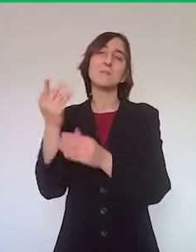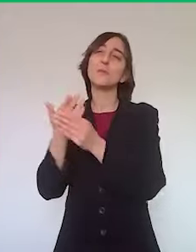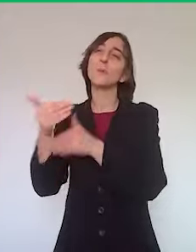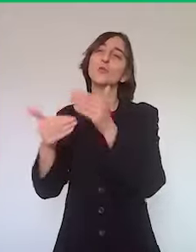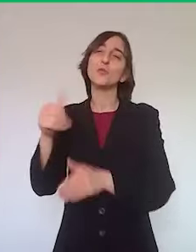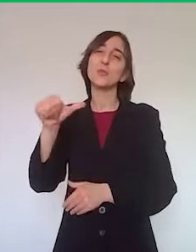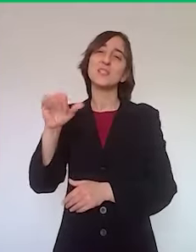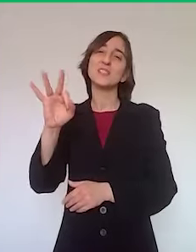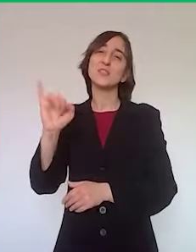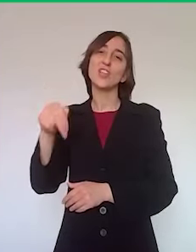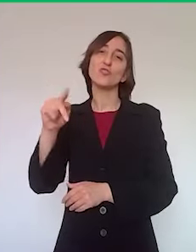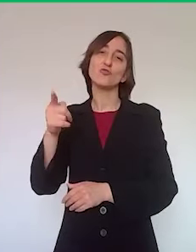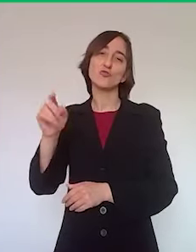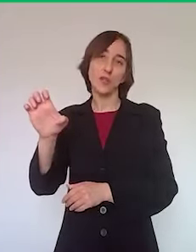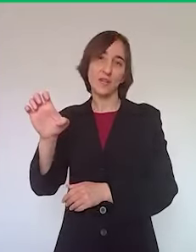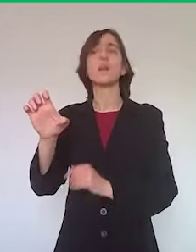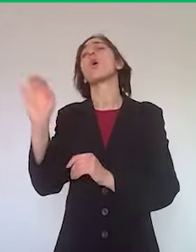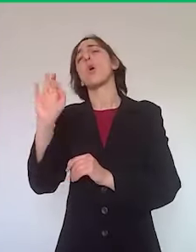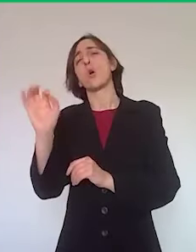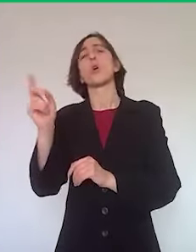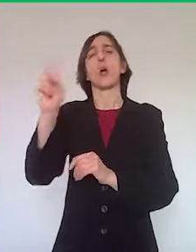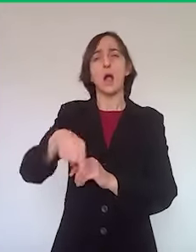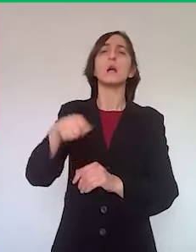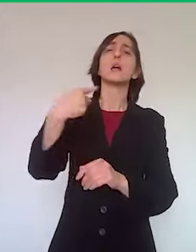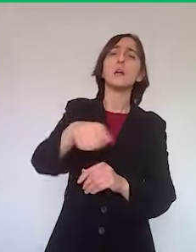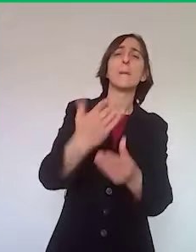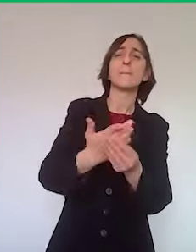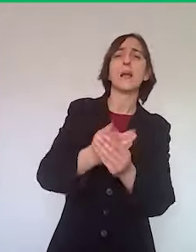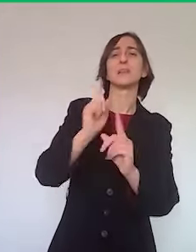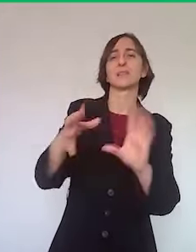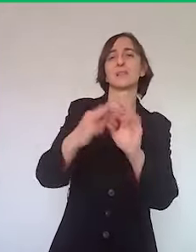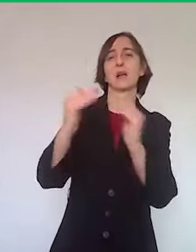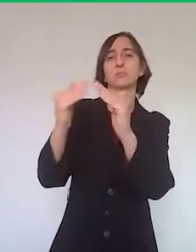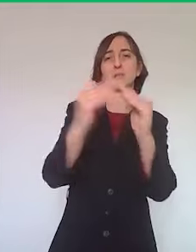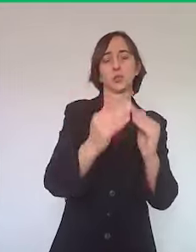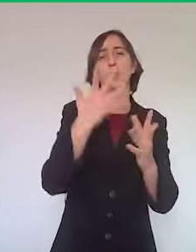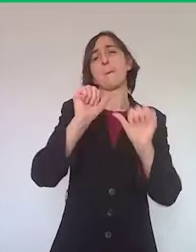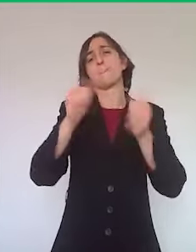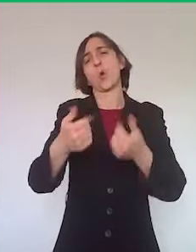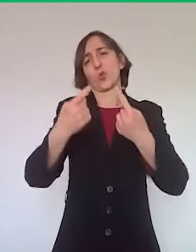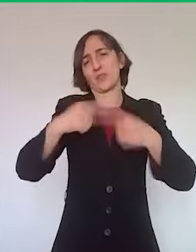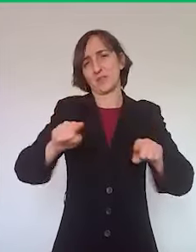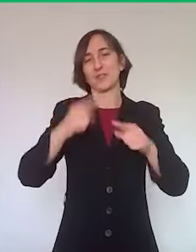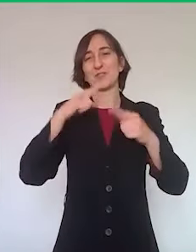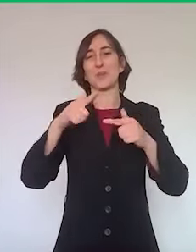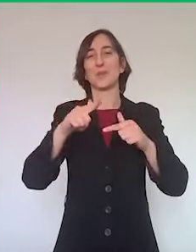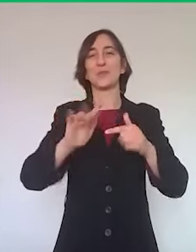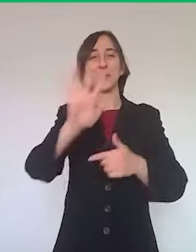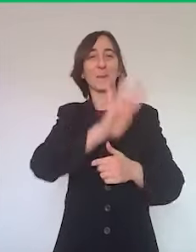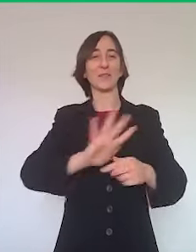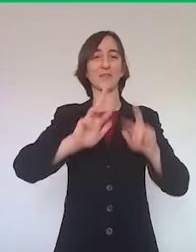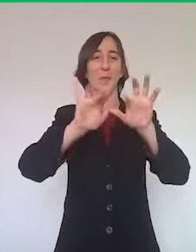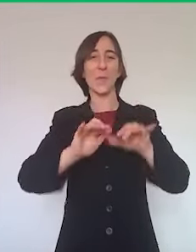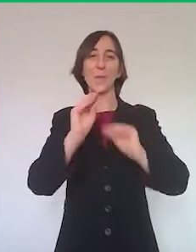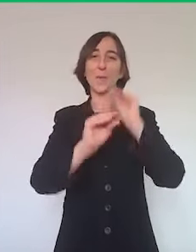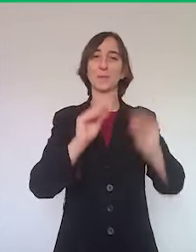anche per le pratiche legate alle abitazioni, in un modo un diverso perché diversa è la piattaforma, diversa è la procedura, quella che viene